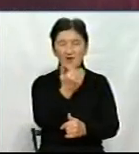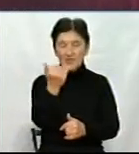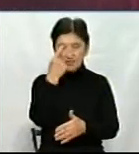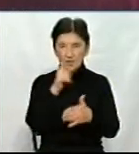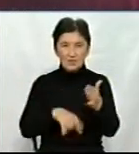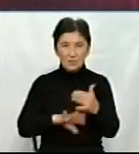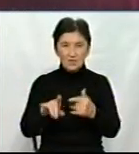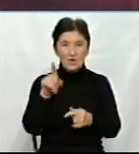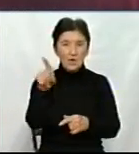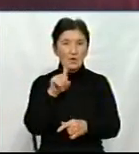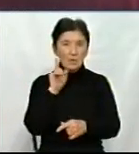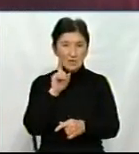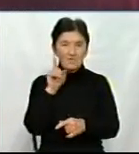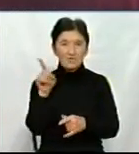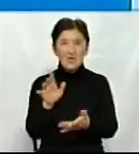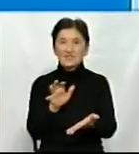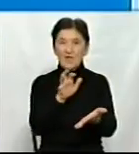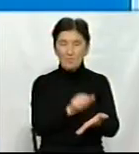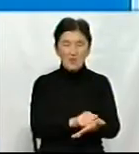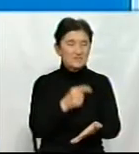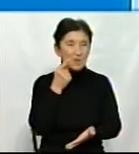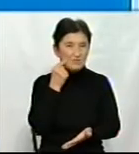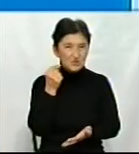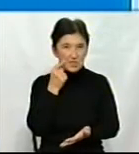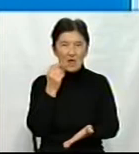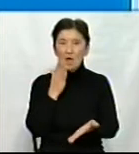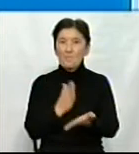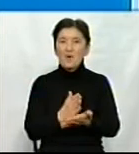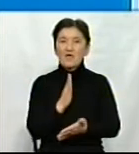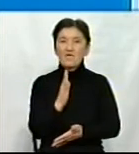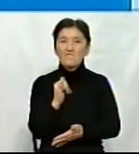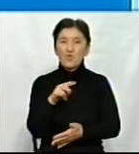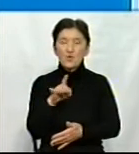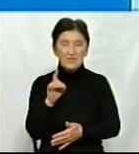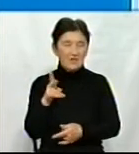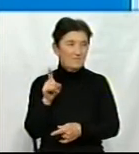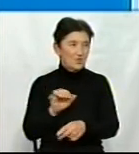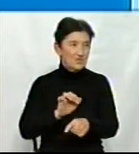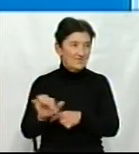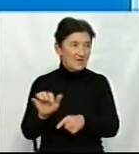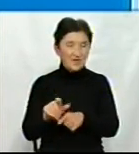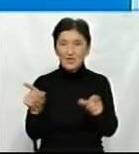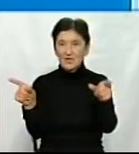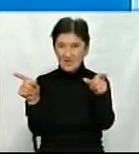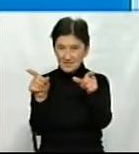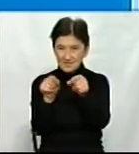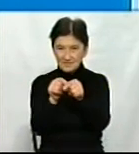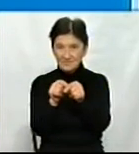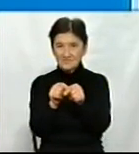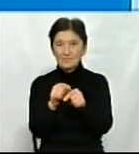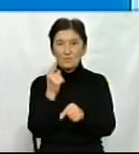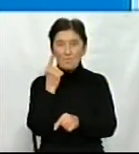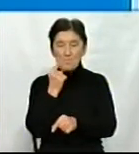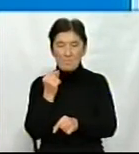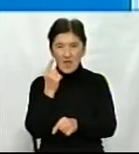молода леді, але вона займається бжільництвом. Вона має вулики і вона виробляє, ну, разом з пчолами виробляють мед.